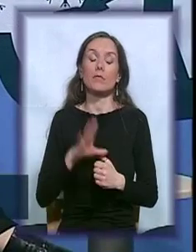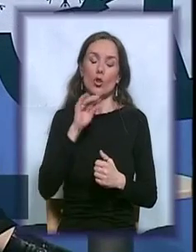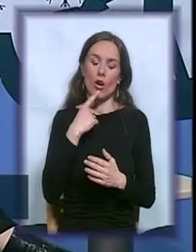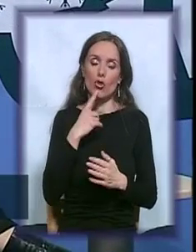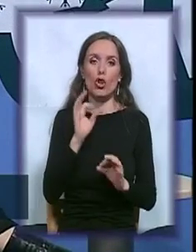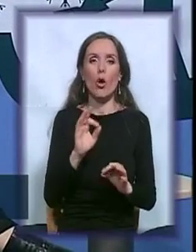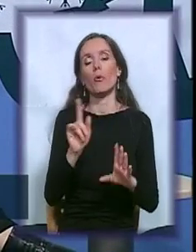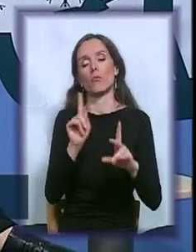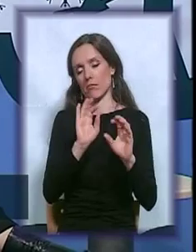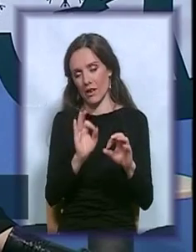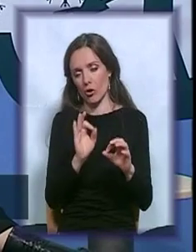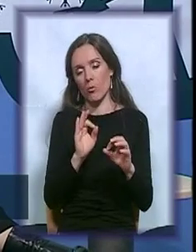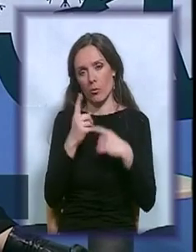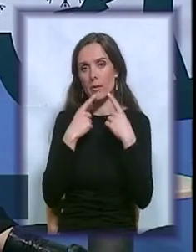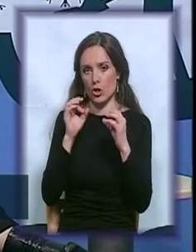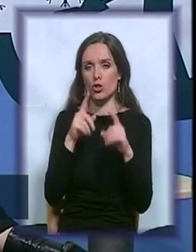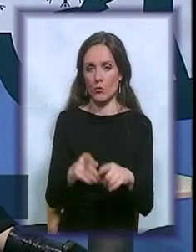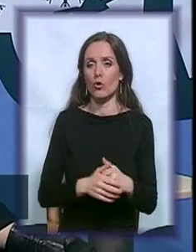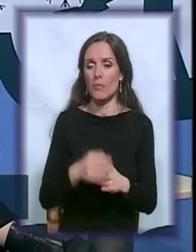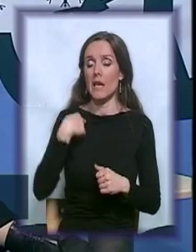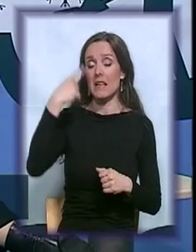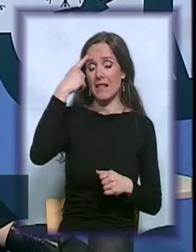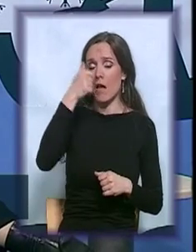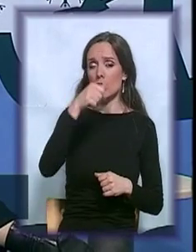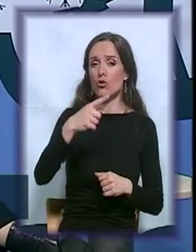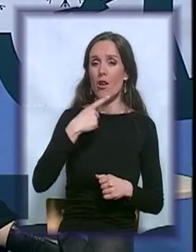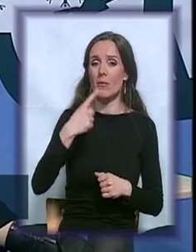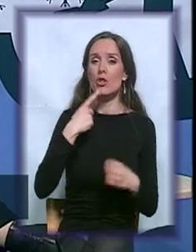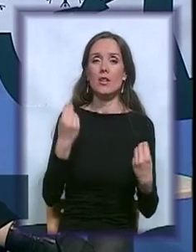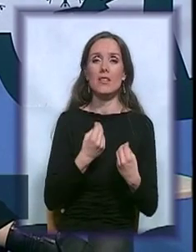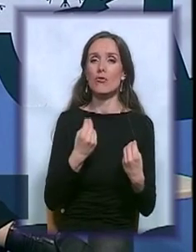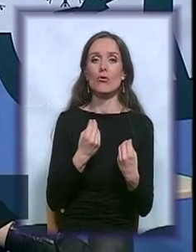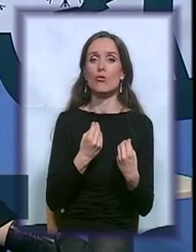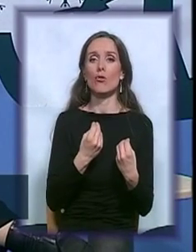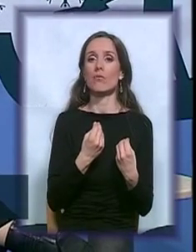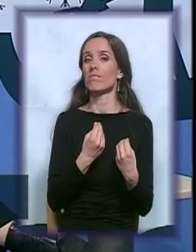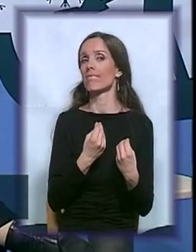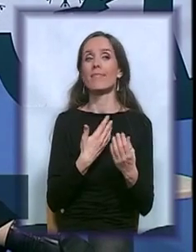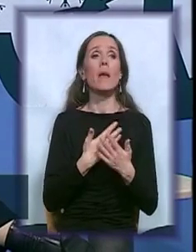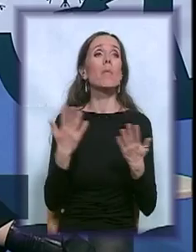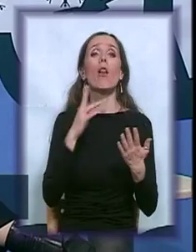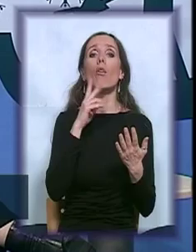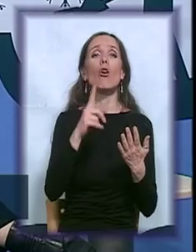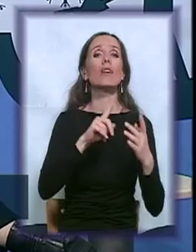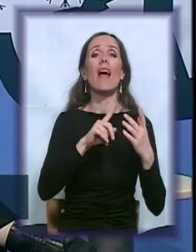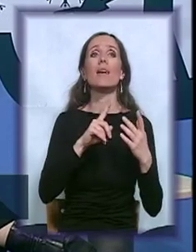mislim, nego pričat ćemo o tome. Znam tačno o čemu govorite jer bez razlike i koje je stanje bilo to zadesi